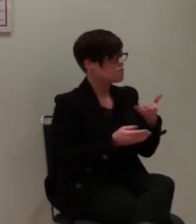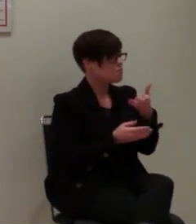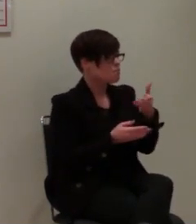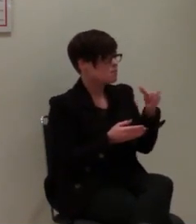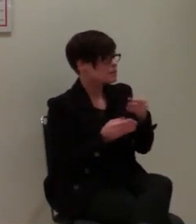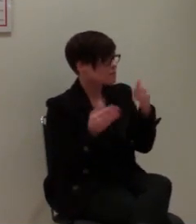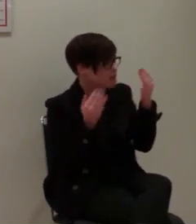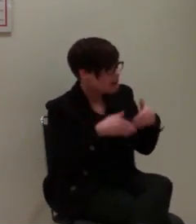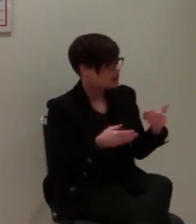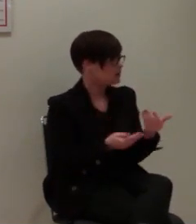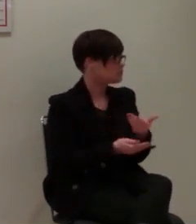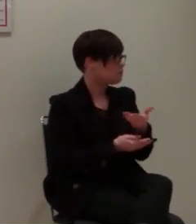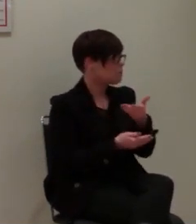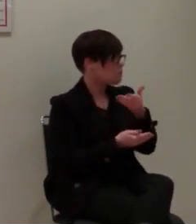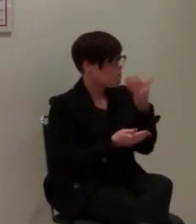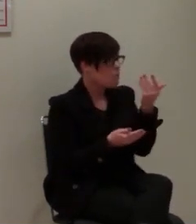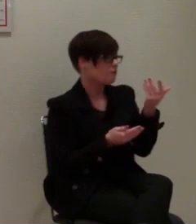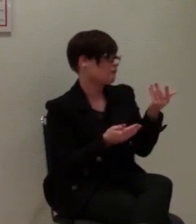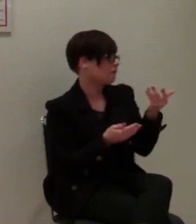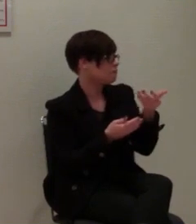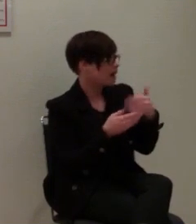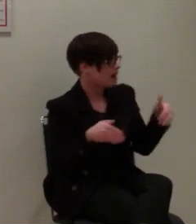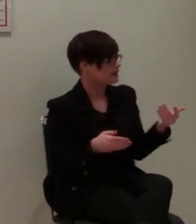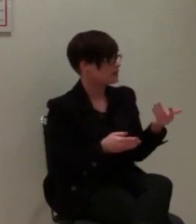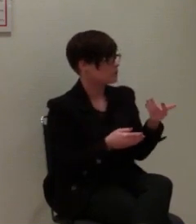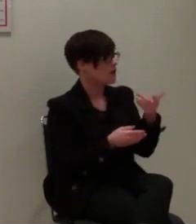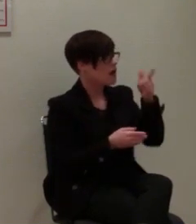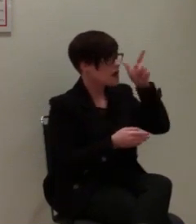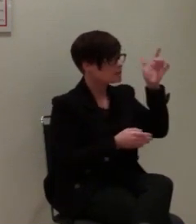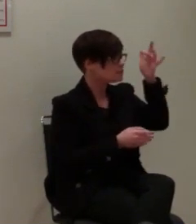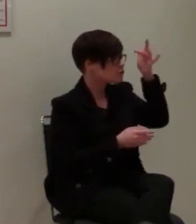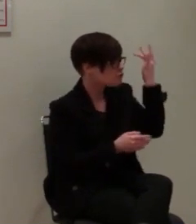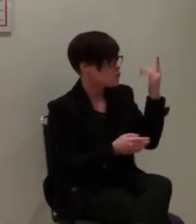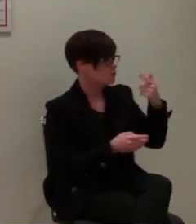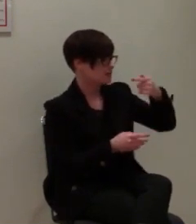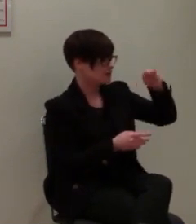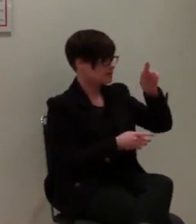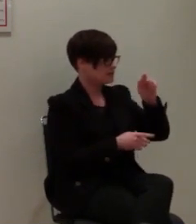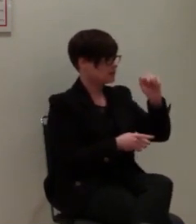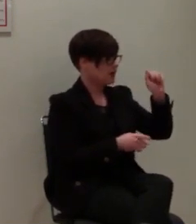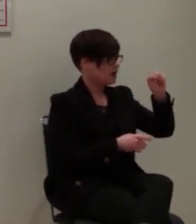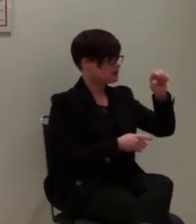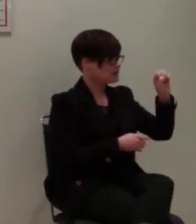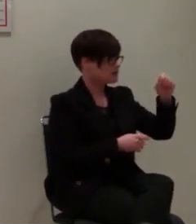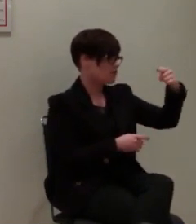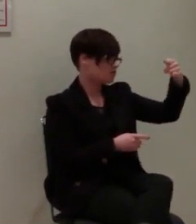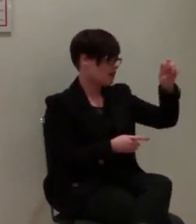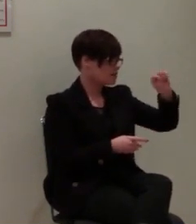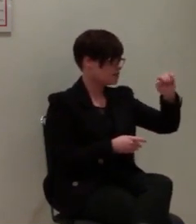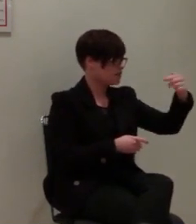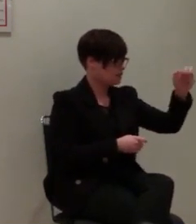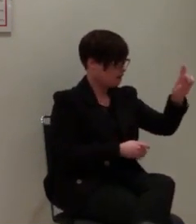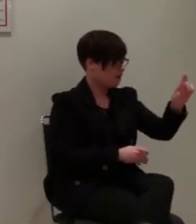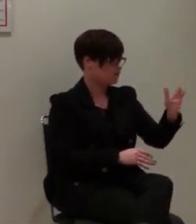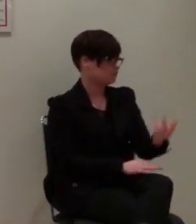auch ältere Menschen, Lesben, Schwule und Transgender. Uns ist bewusst, dass eine Politik der Inklusion,